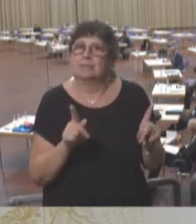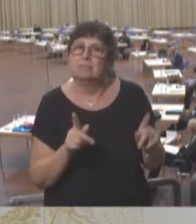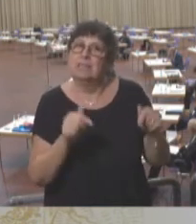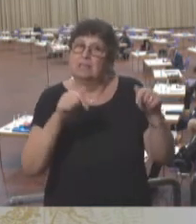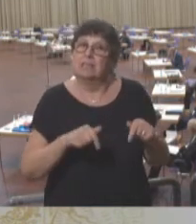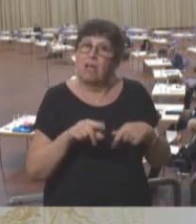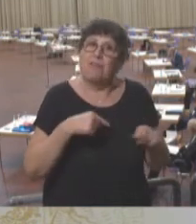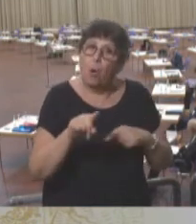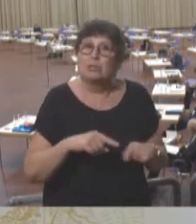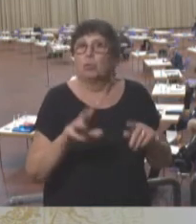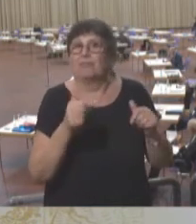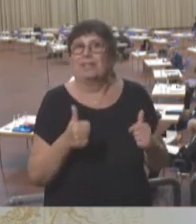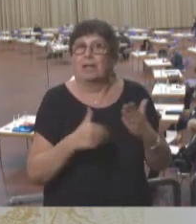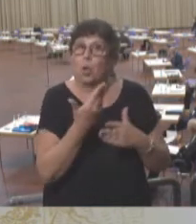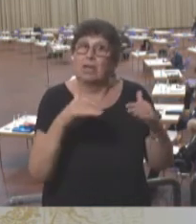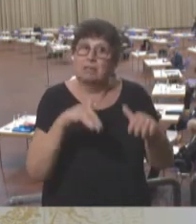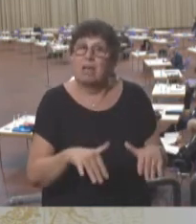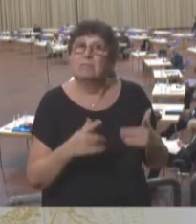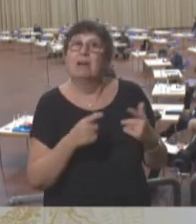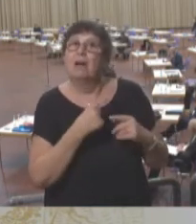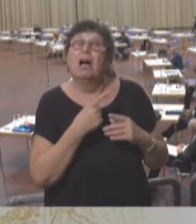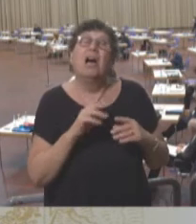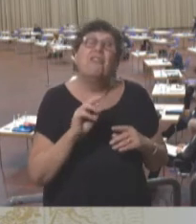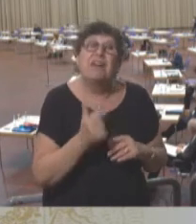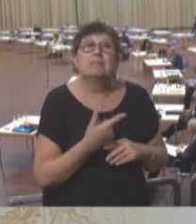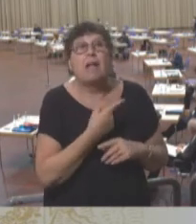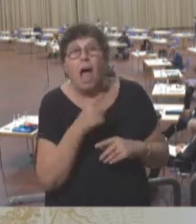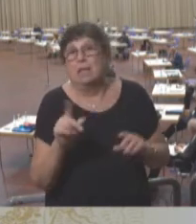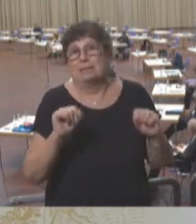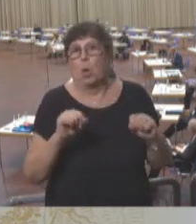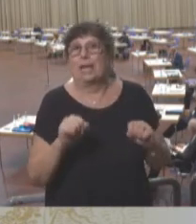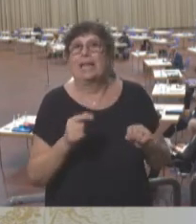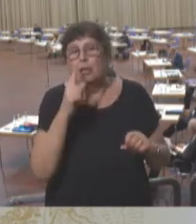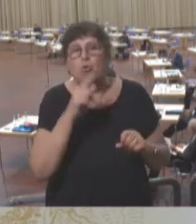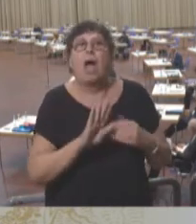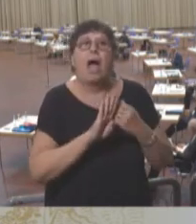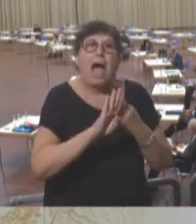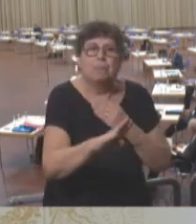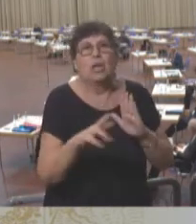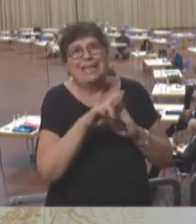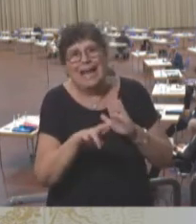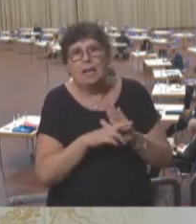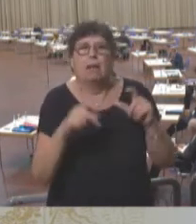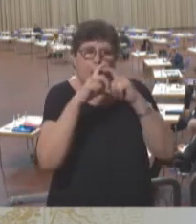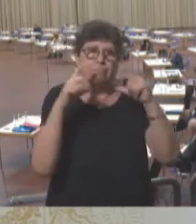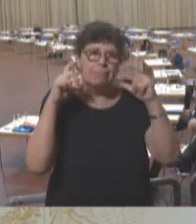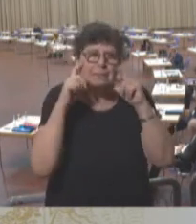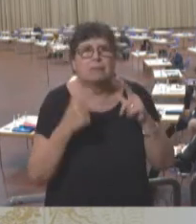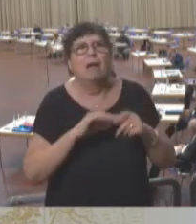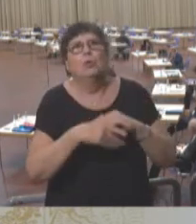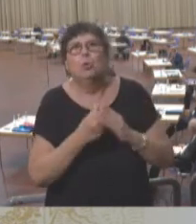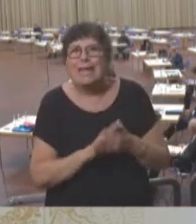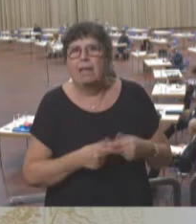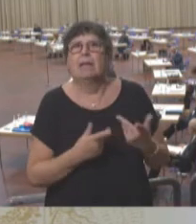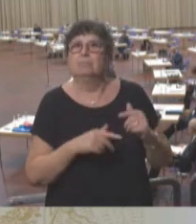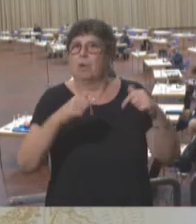sind wir ja am Punkt, wo fast alles möglich ist, außer gewisse Hygienemaßnahmen, Abstandsregeln und vielleicht auch noch eine Maske. Auch wir haben